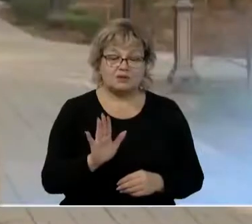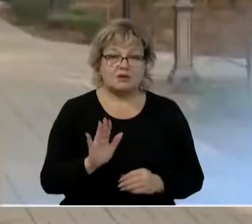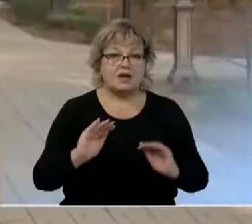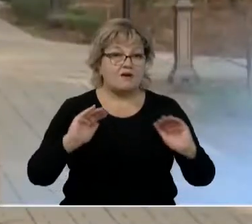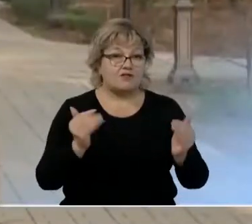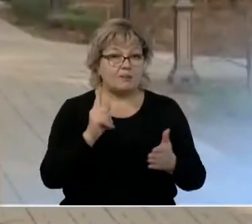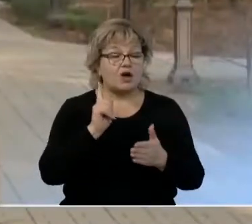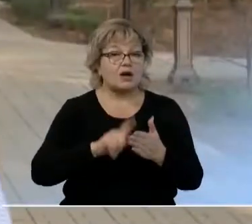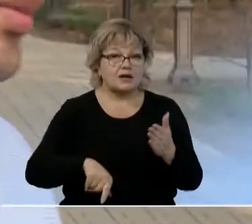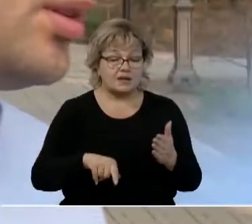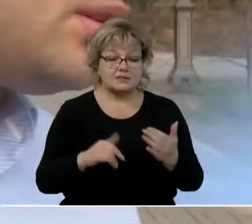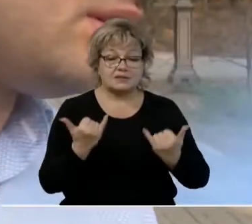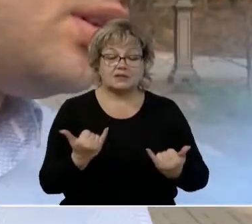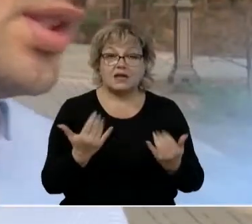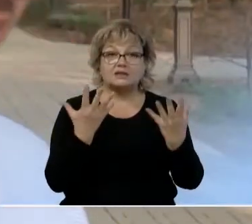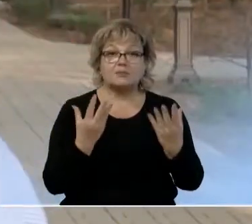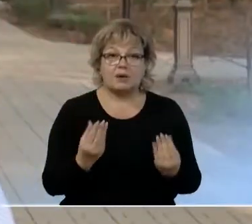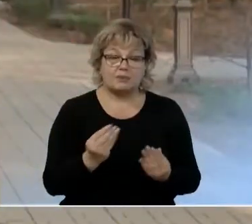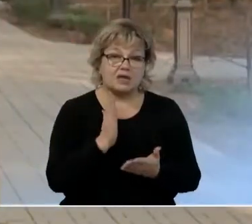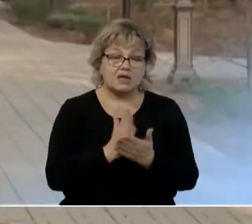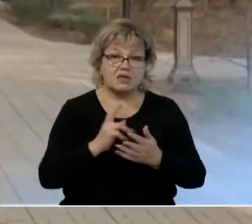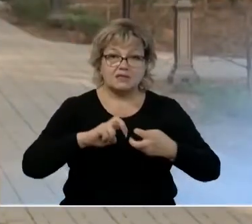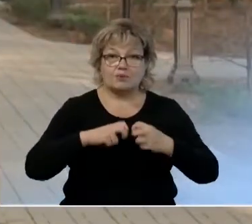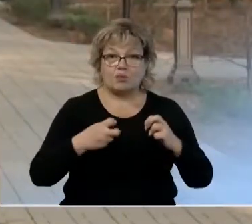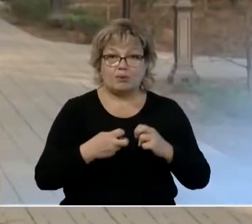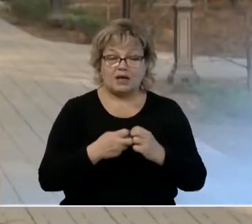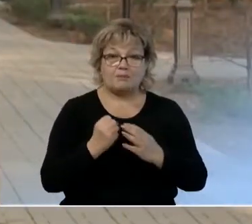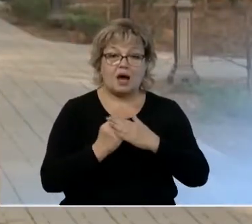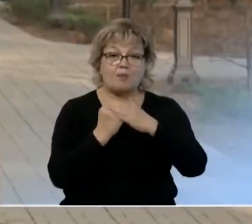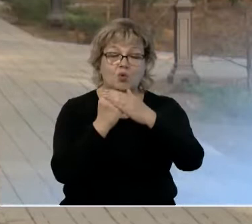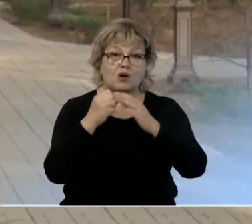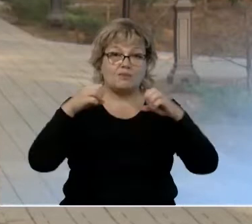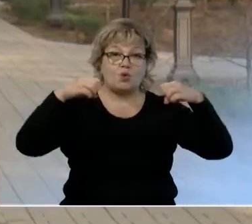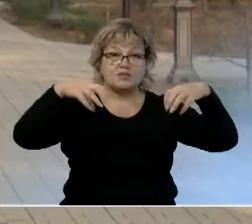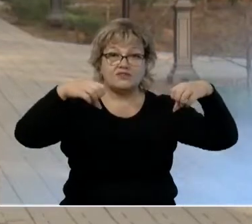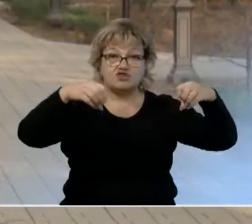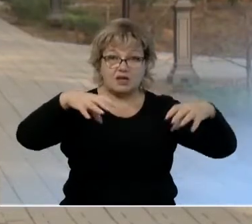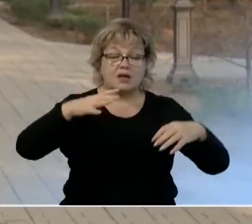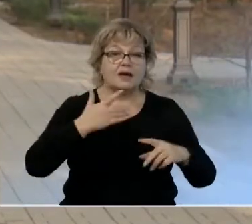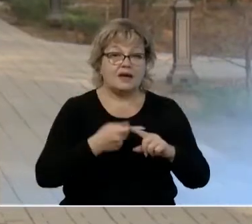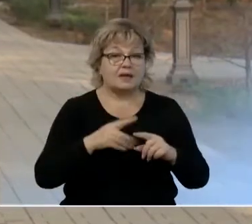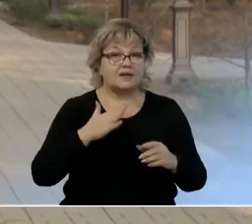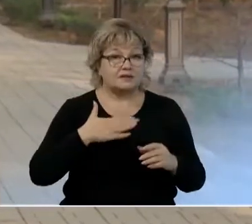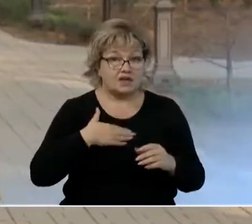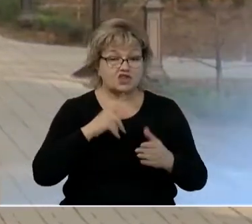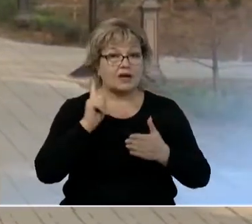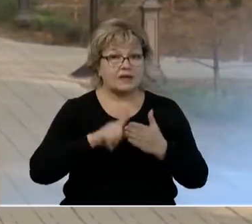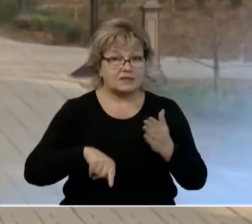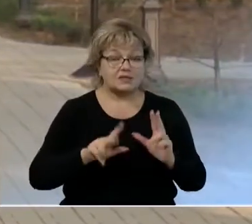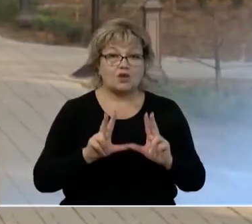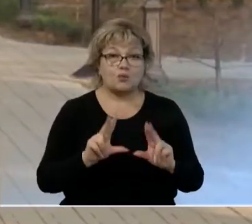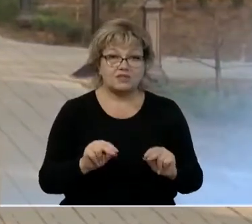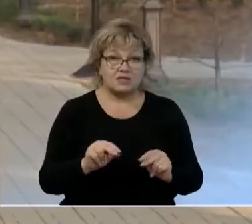рамках гарантии на данный момент есть проблема с опорами освещения. Это наши гарантийные обязательства.